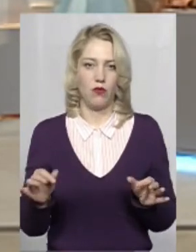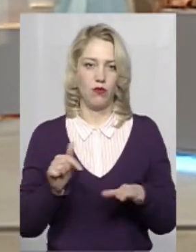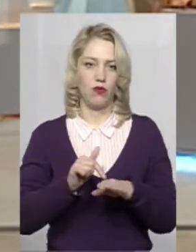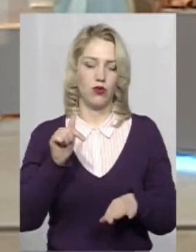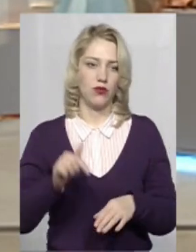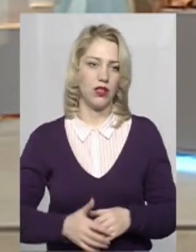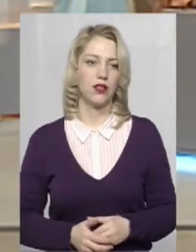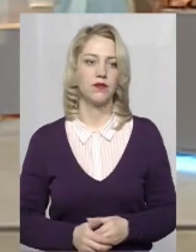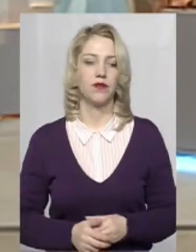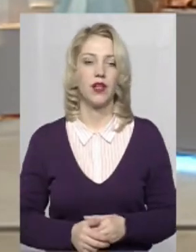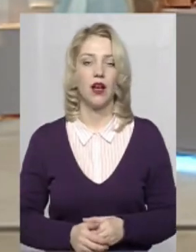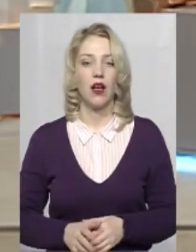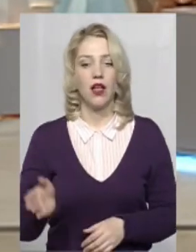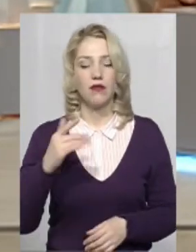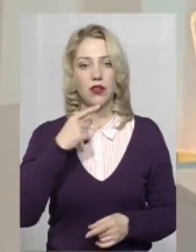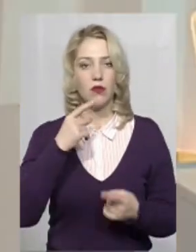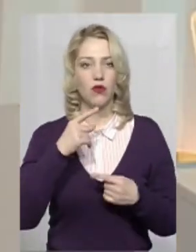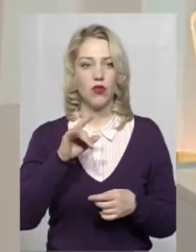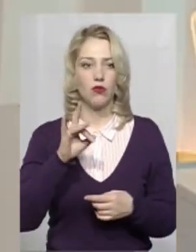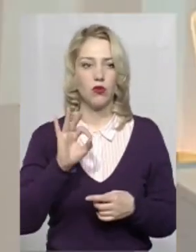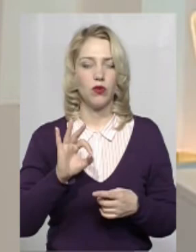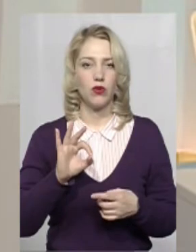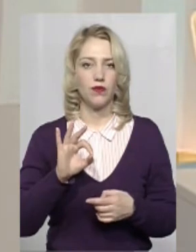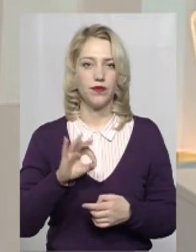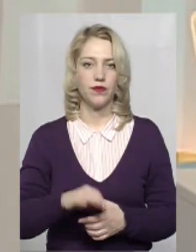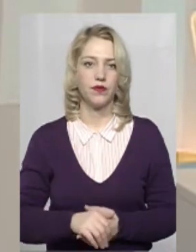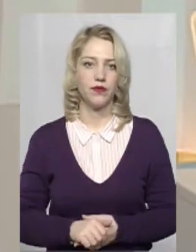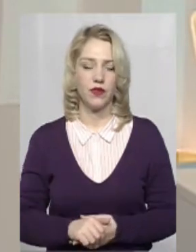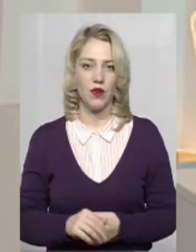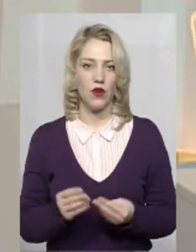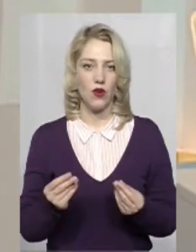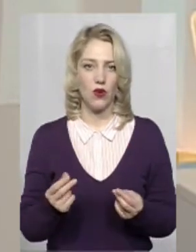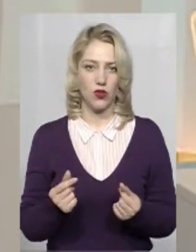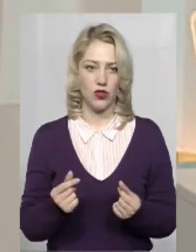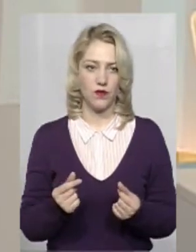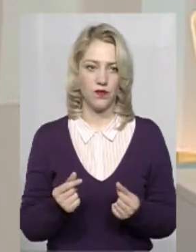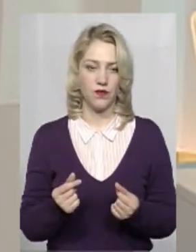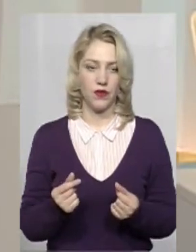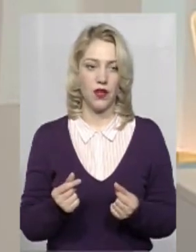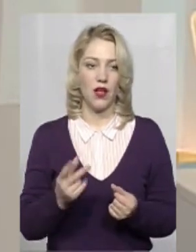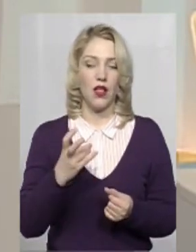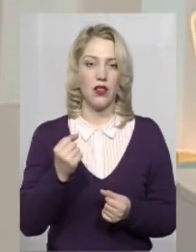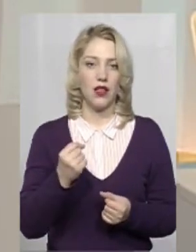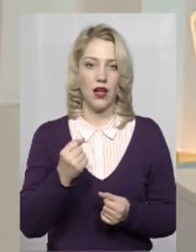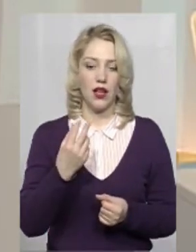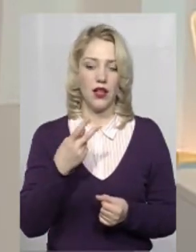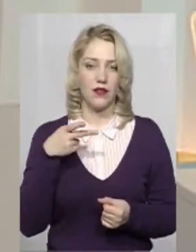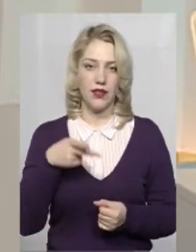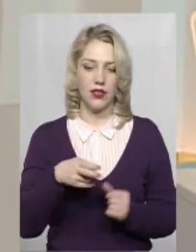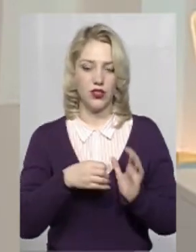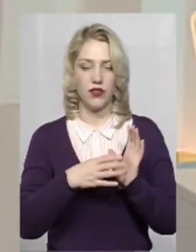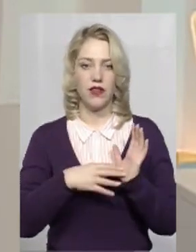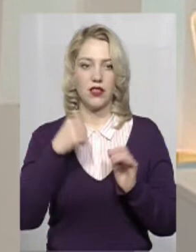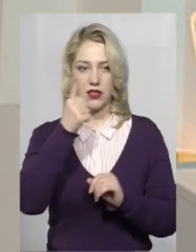поводити. То поговоримо, все-таки, про гроші. На 2019